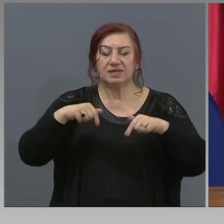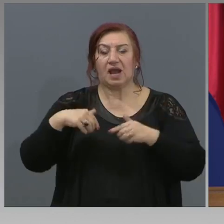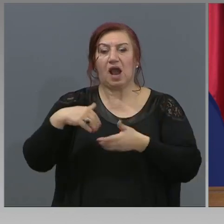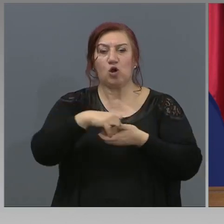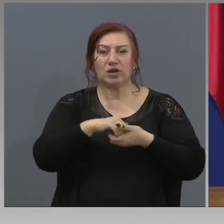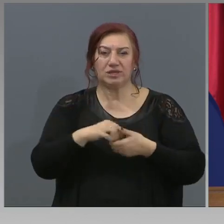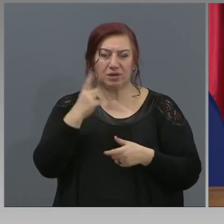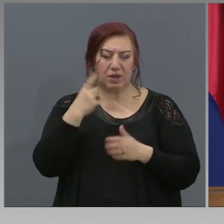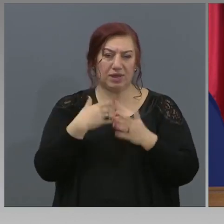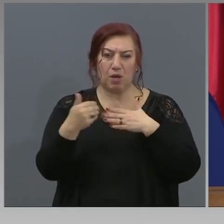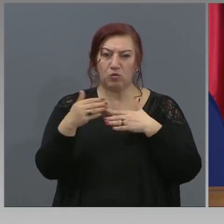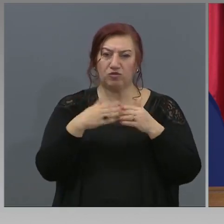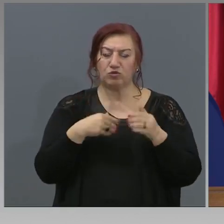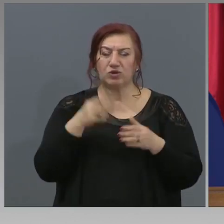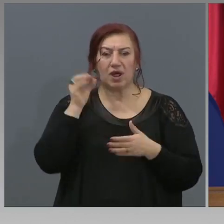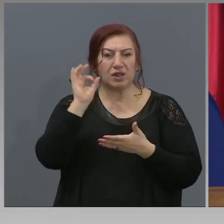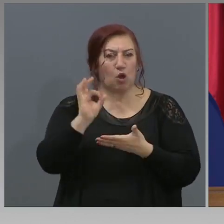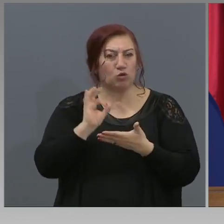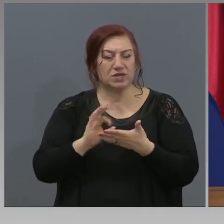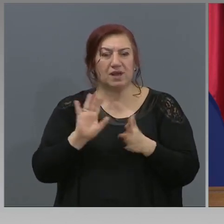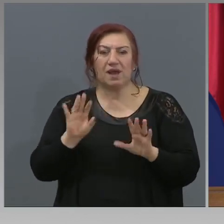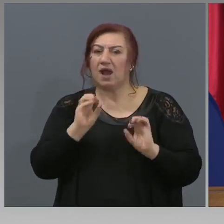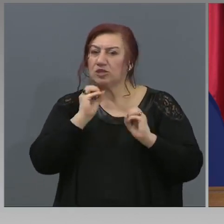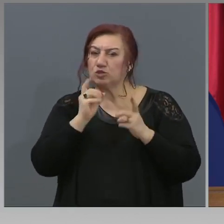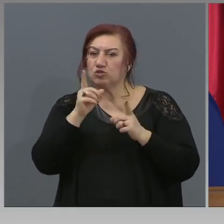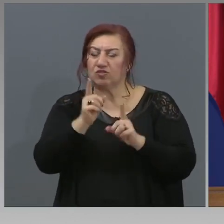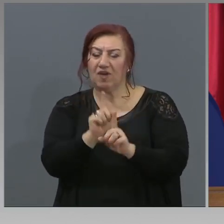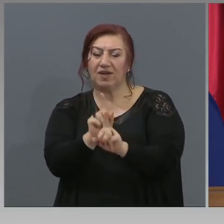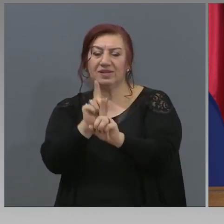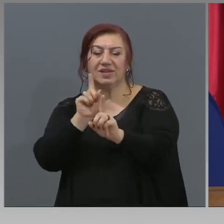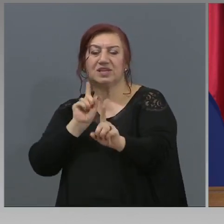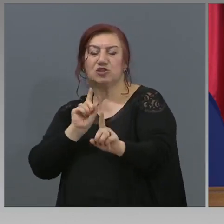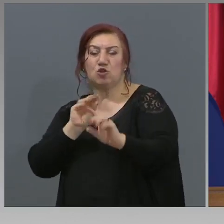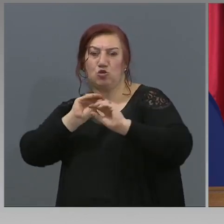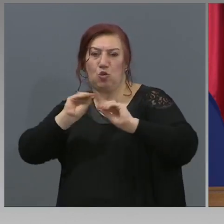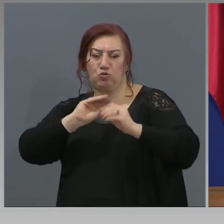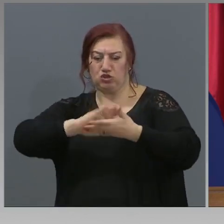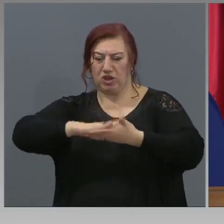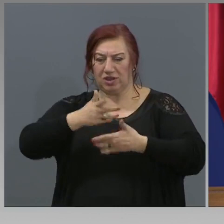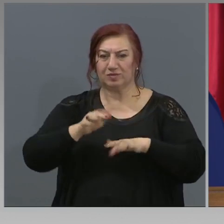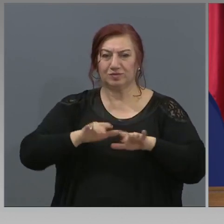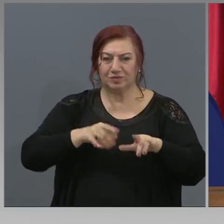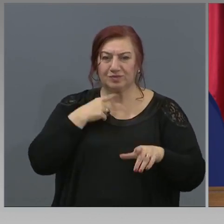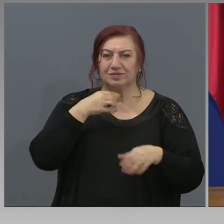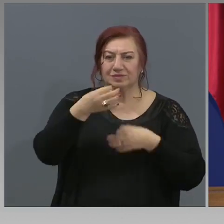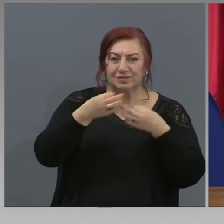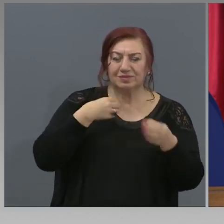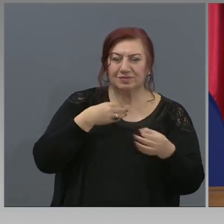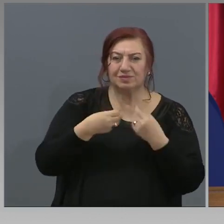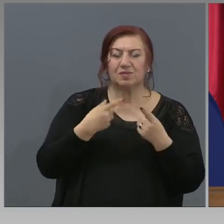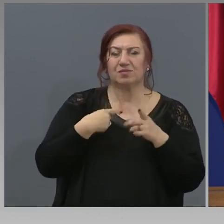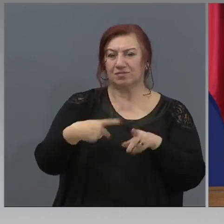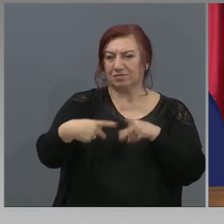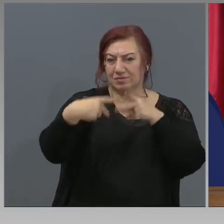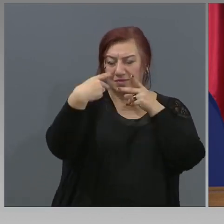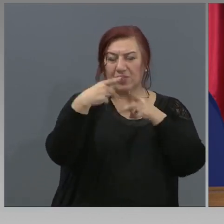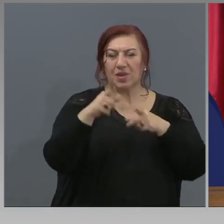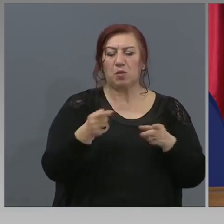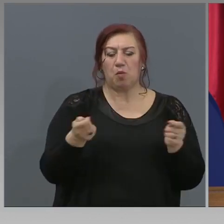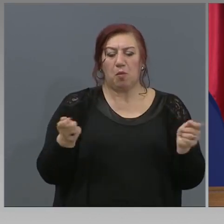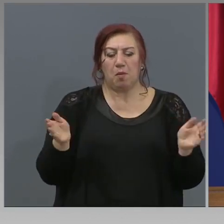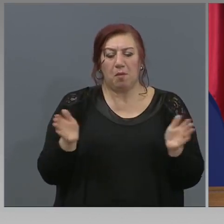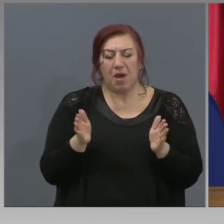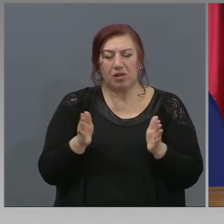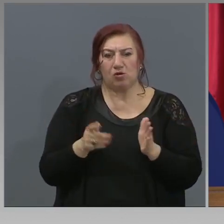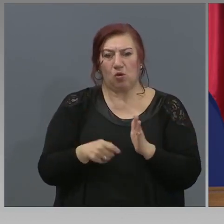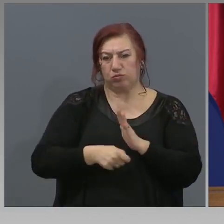-професионална оценка, как се случва това дистанционно обучение, как се случва и в условията на по-малко строги правила и на